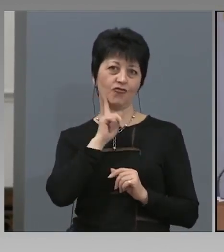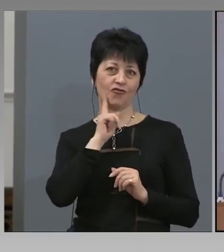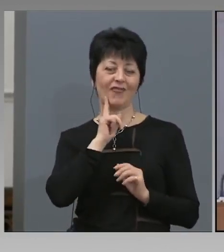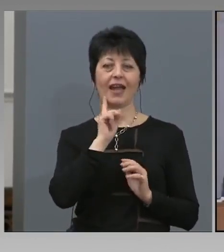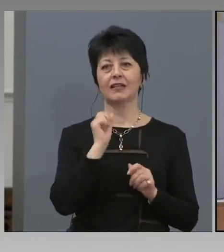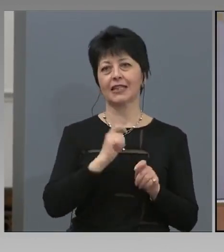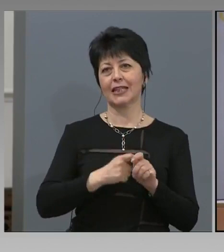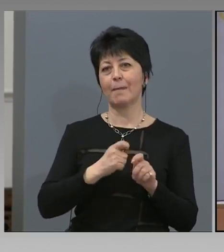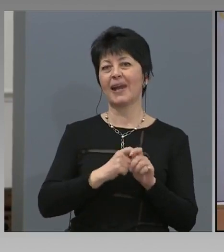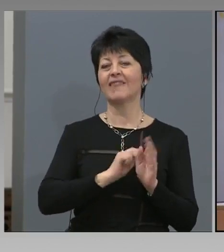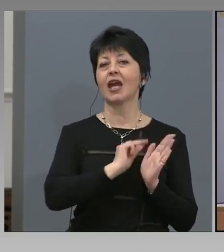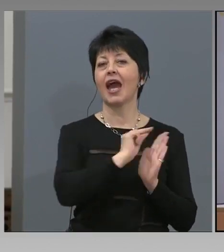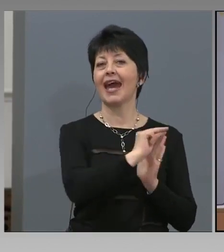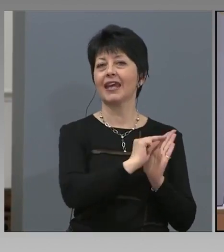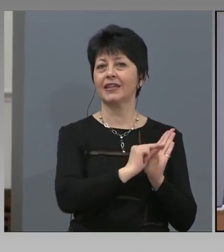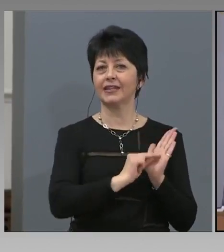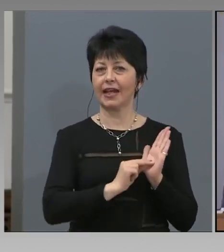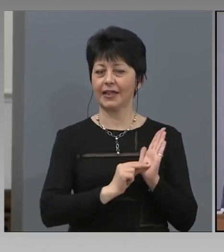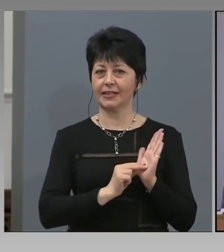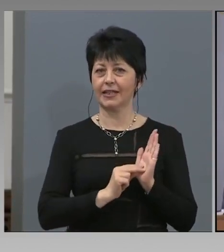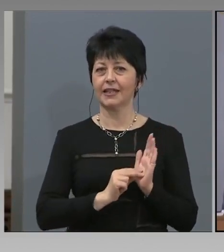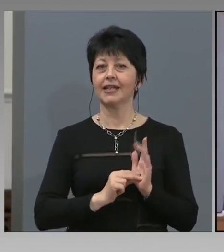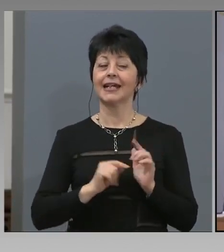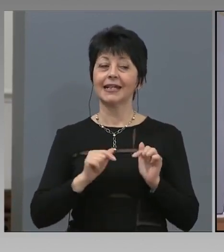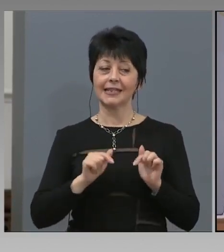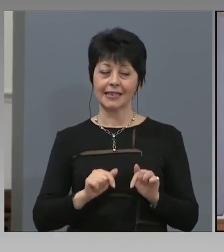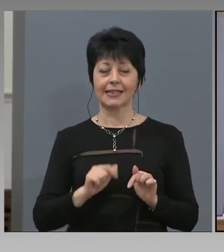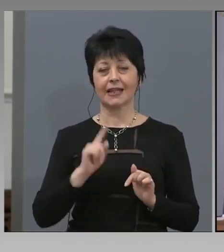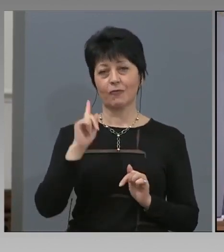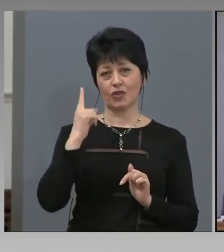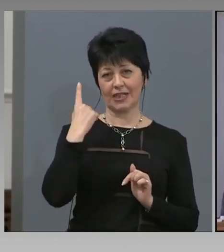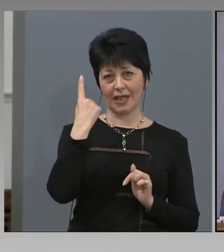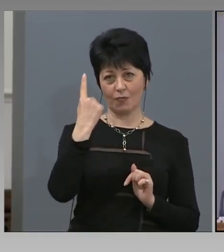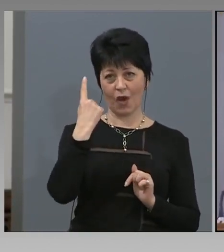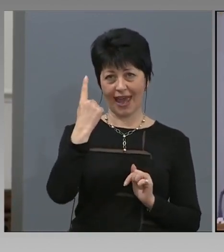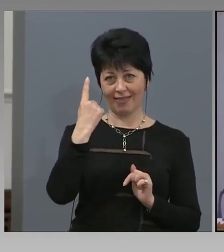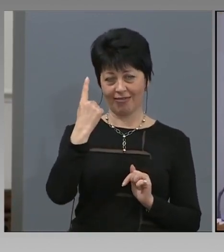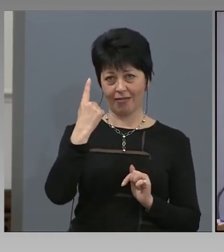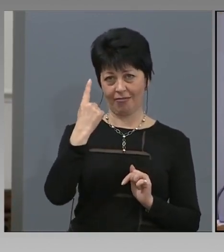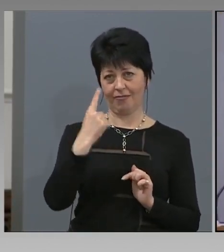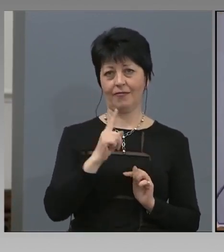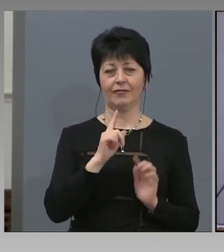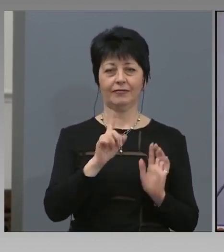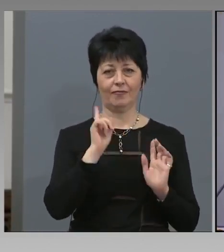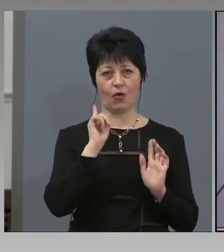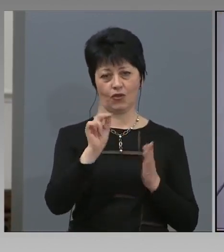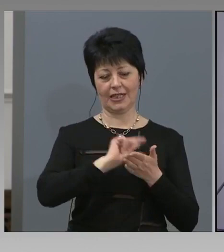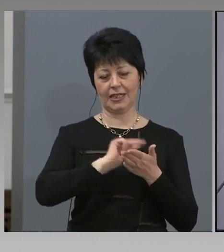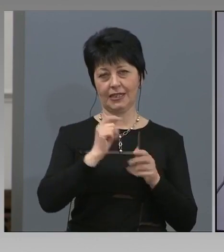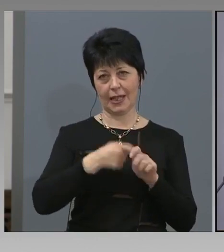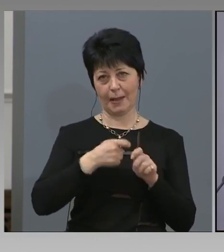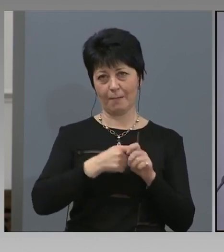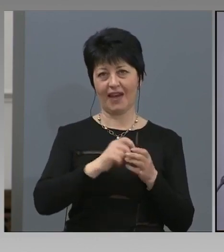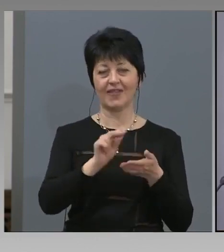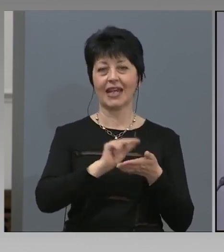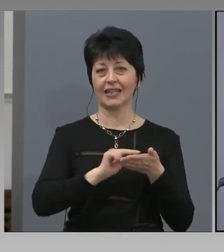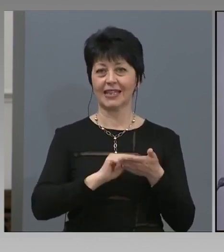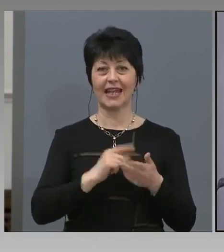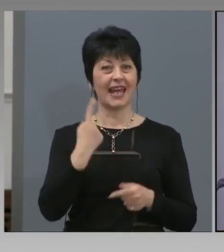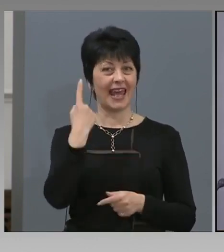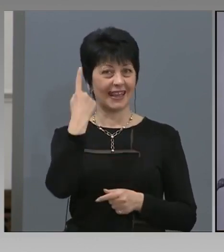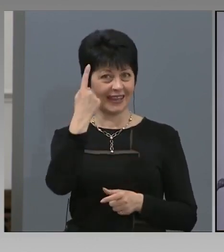За момент само един профил. Един телефон може да бъде регистриран. Това е ограничението, тъй като един телефонен номер.